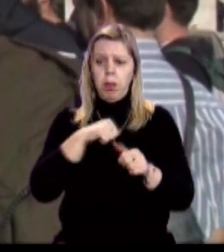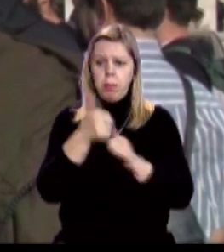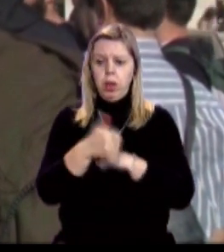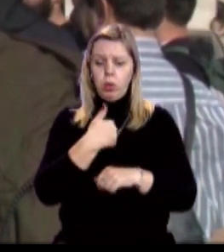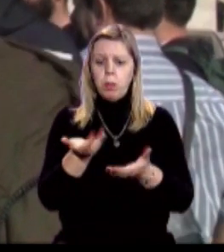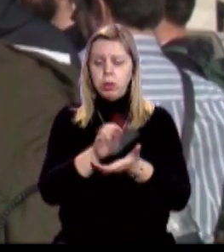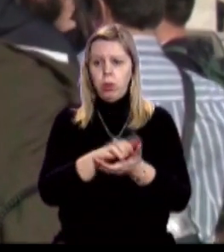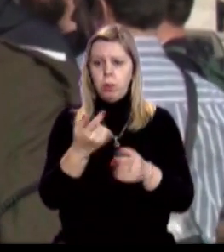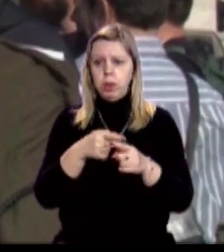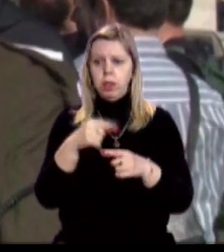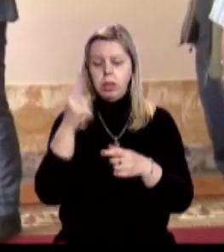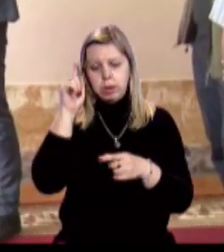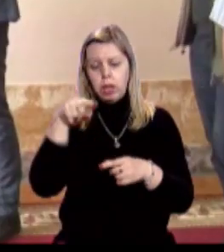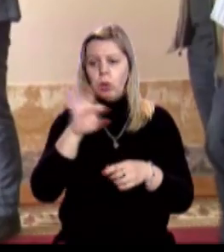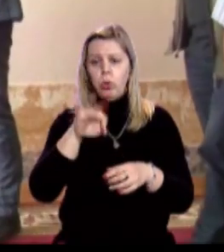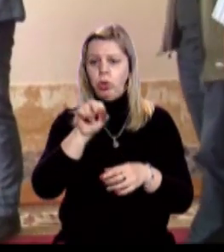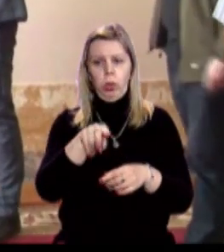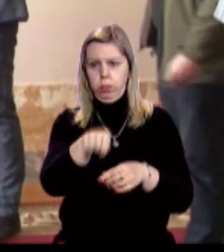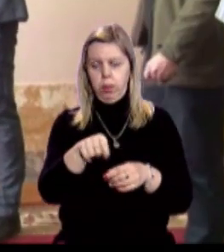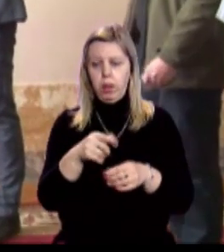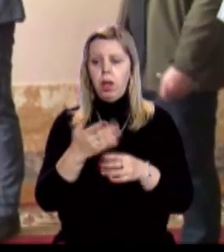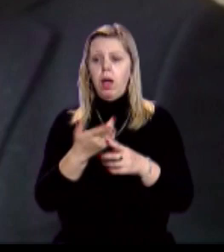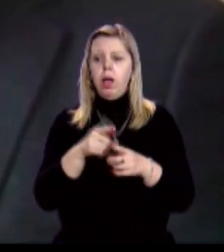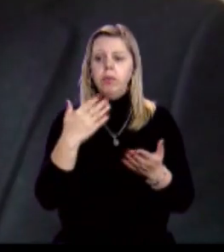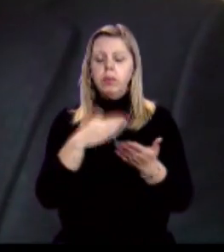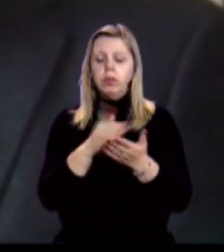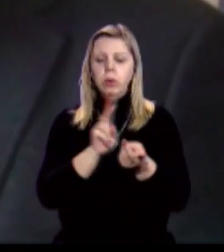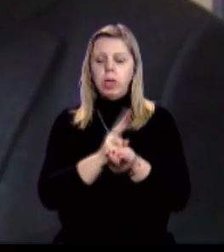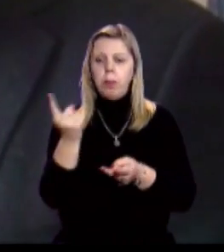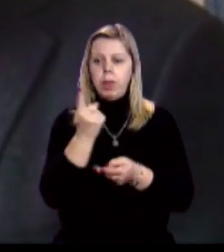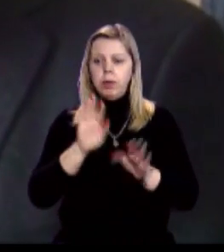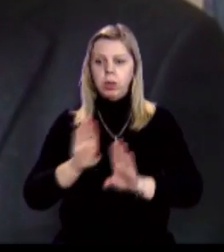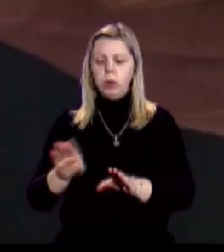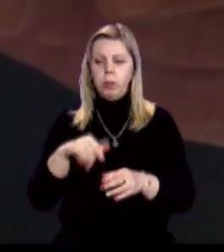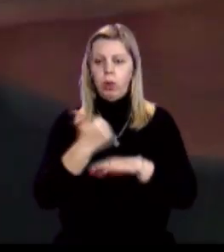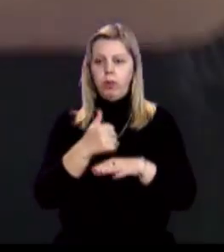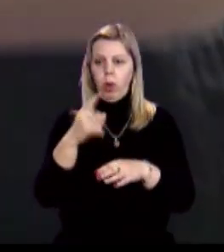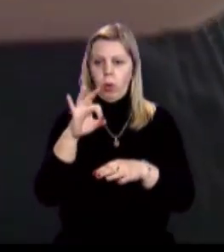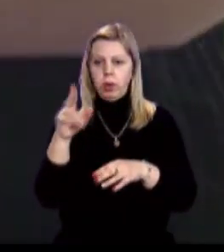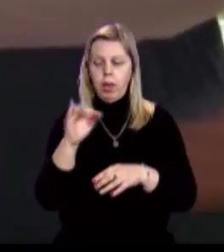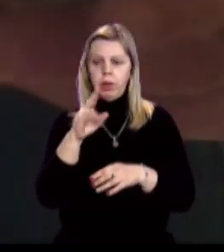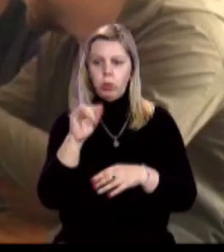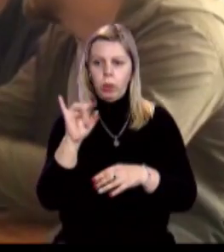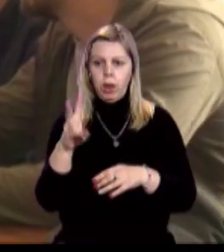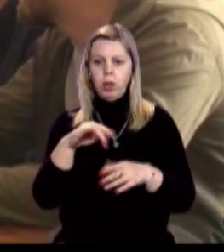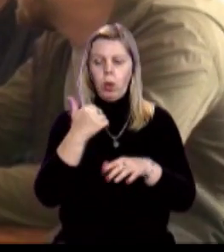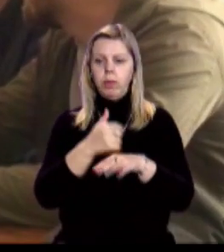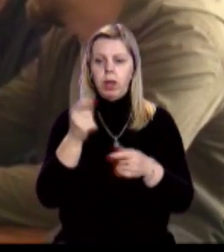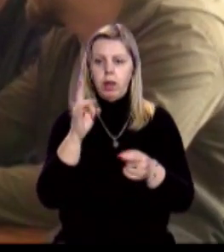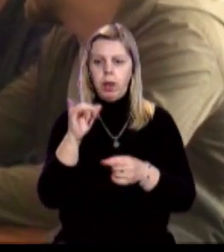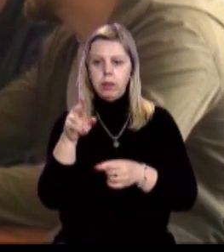хочемо ознайомитися і знати, про що йдемо». З авторами звернення зустрілися перший заступник голови Закарпатської ОДА Іван Дуран та голова